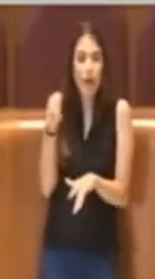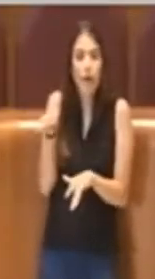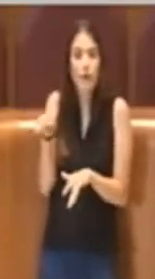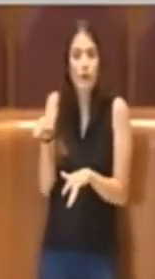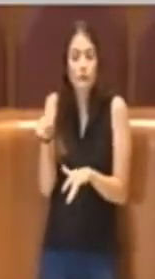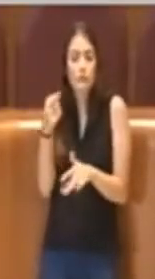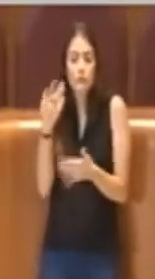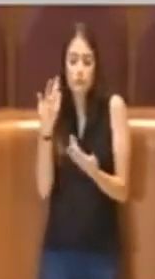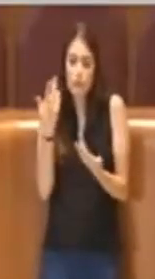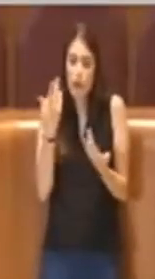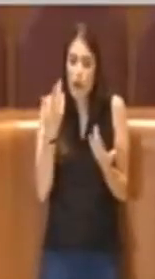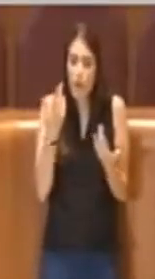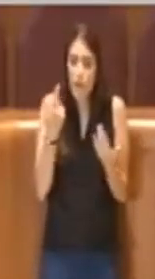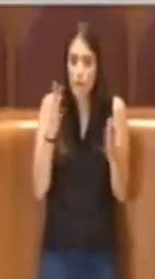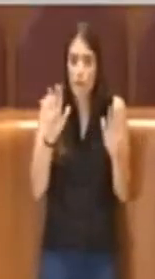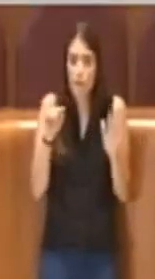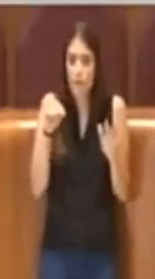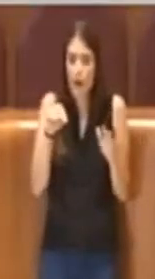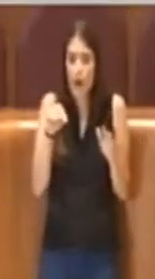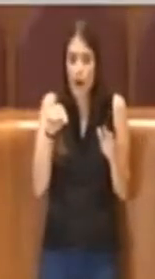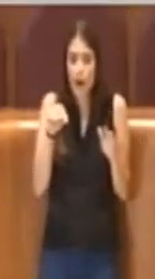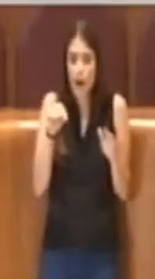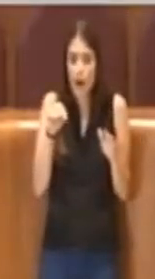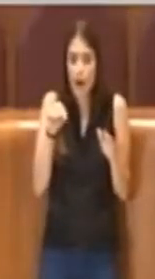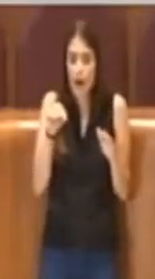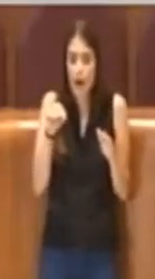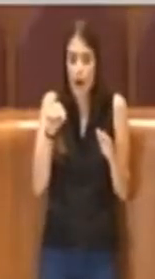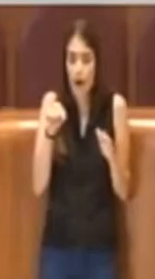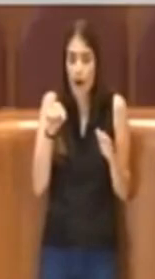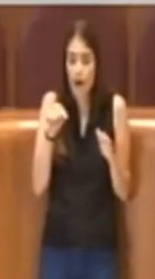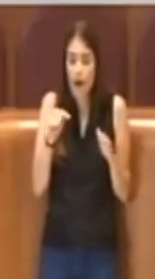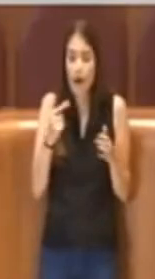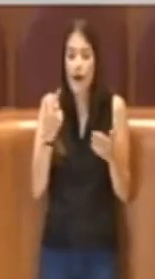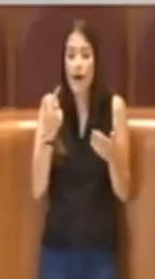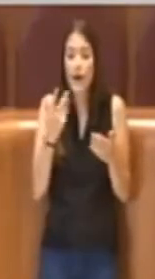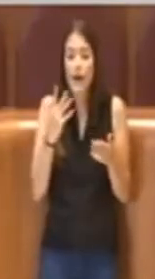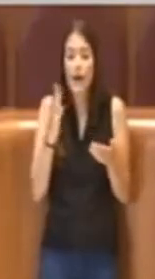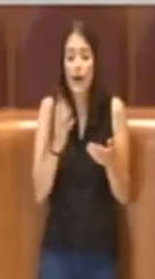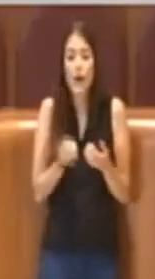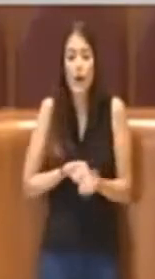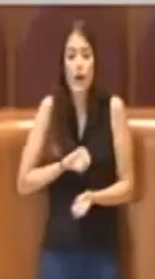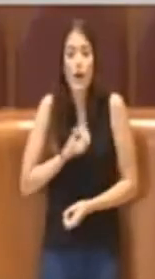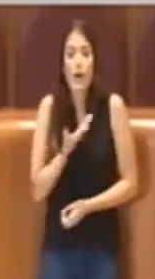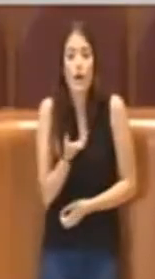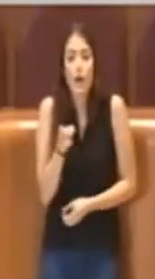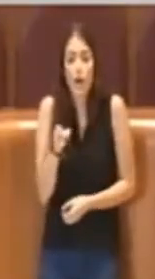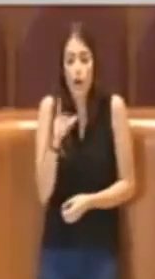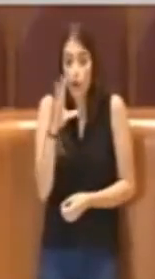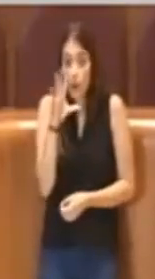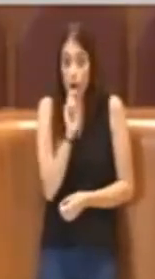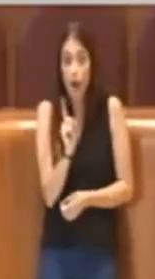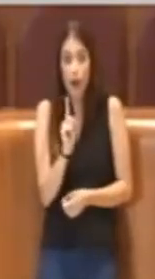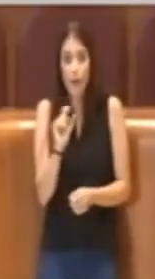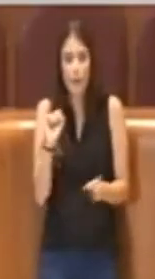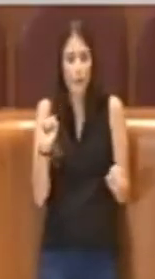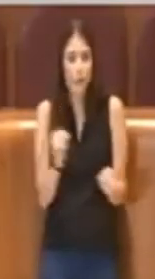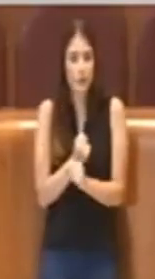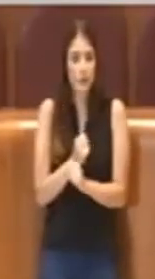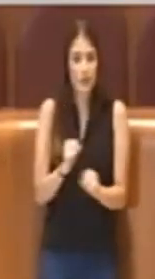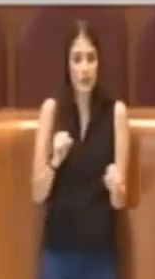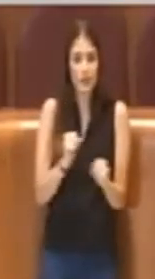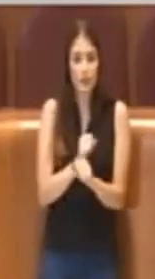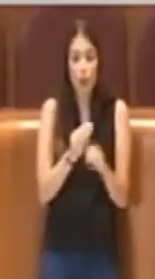rilevato gli intenti non degli operatori sani del